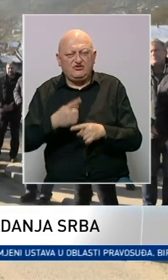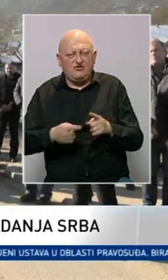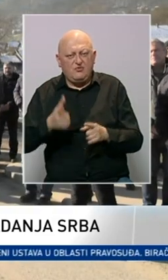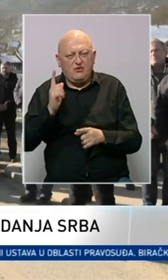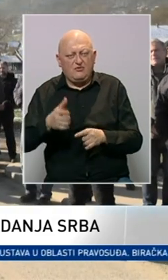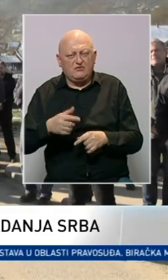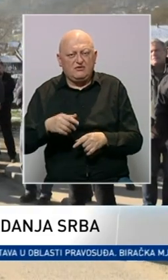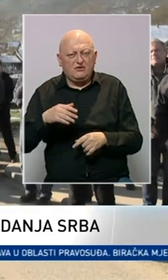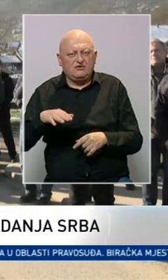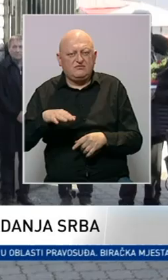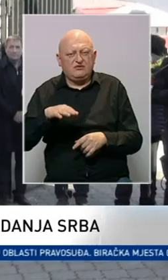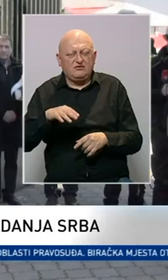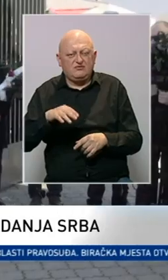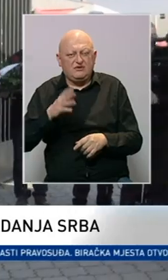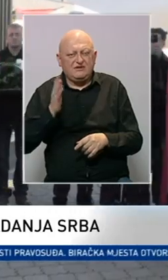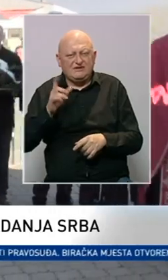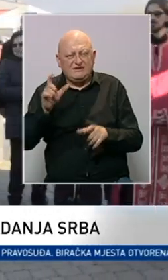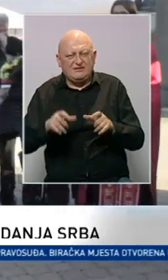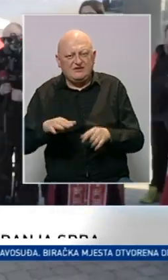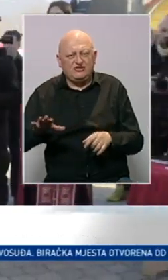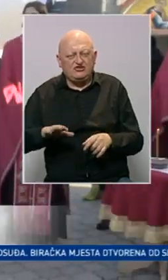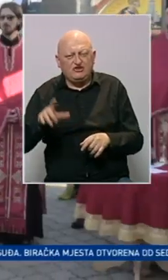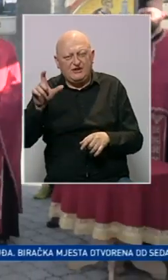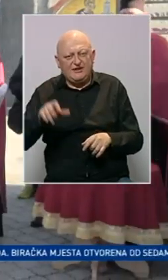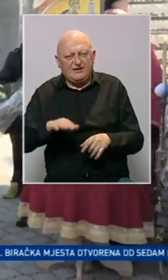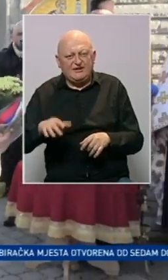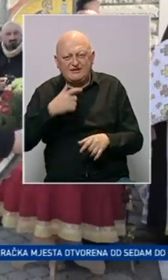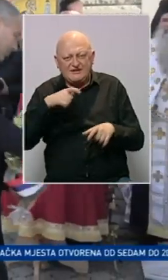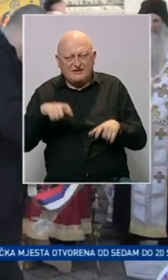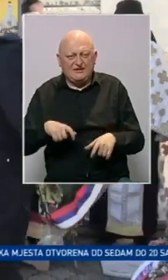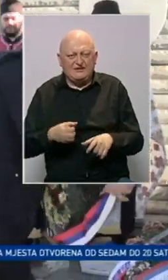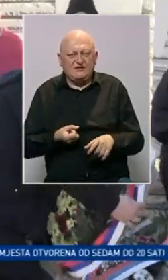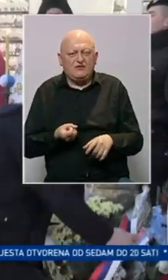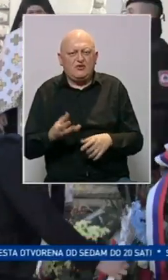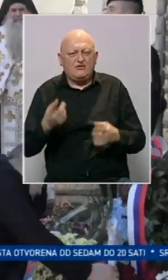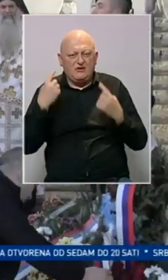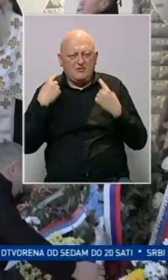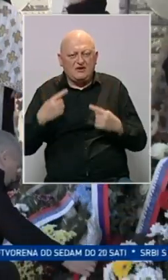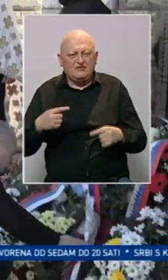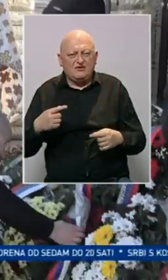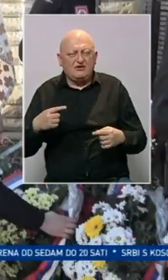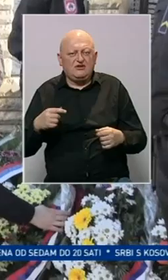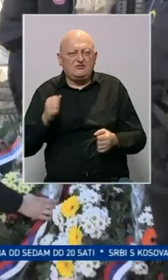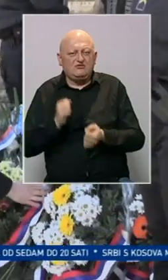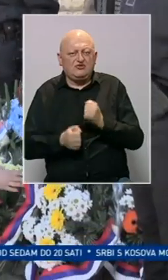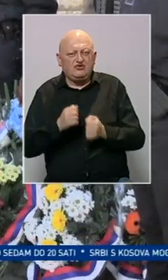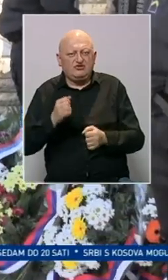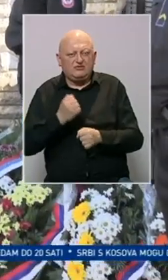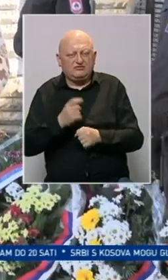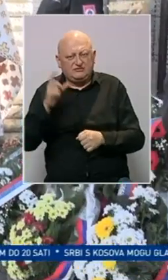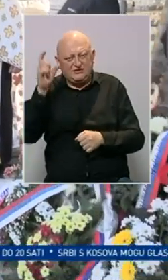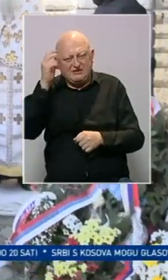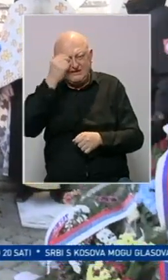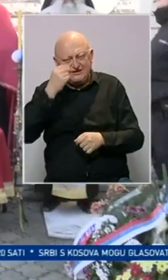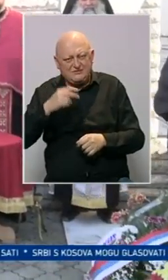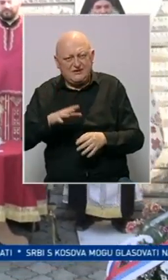godine. Više od polovine ubijenih su bili civili, žene, djeca i starci. Za brojne masovne zločine počinjene nad Srbima u